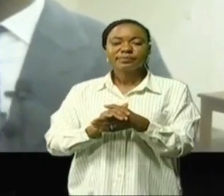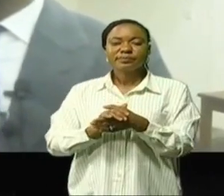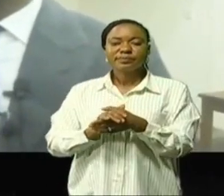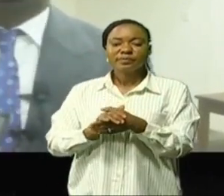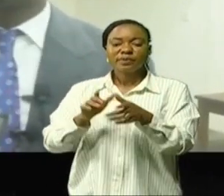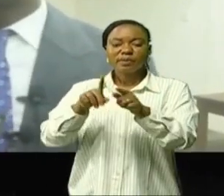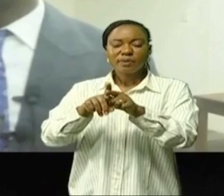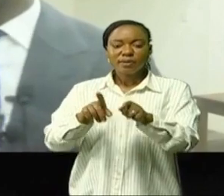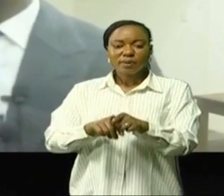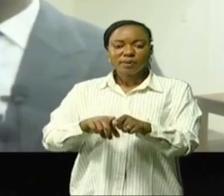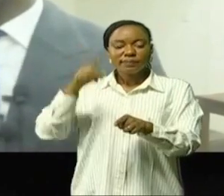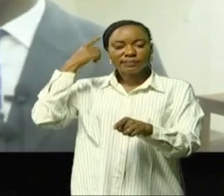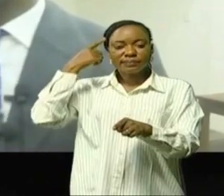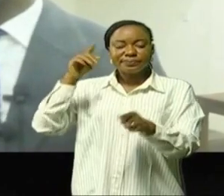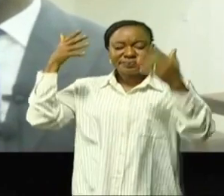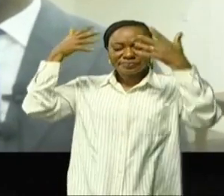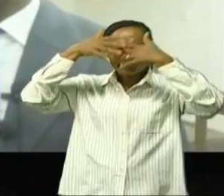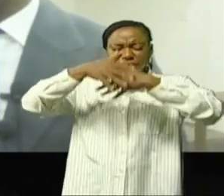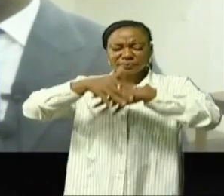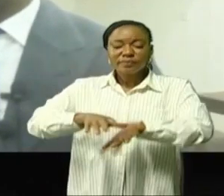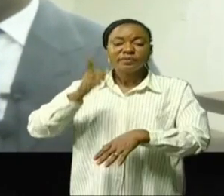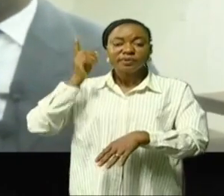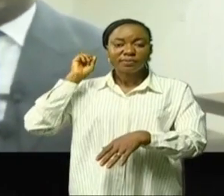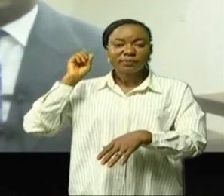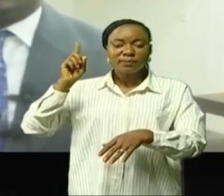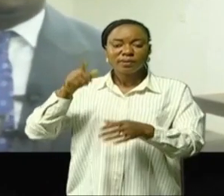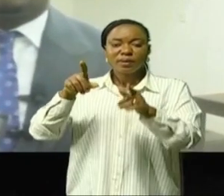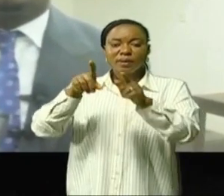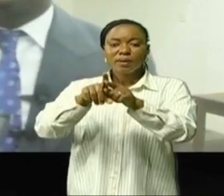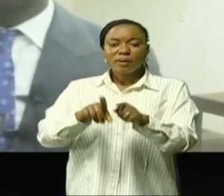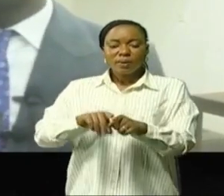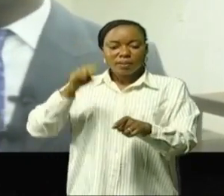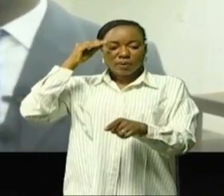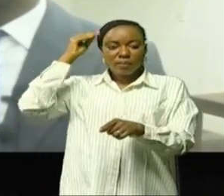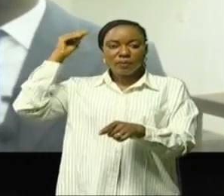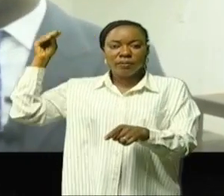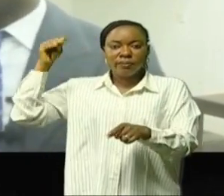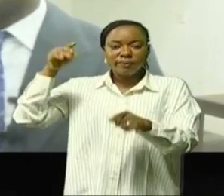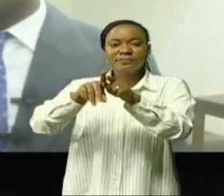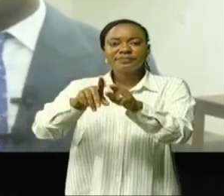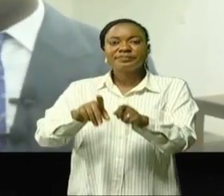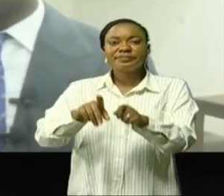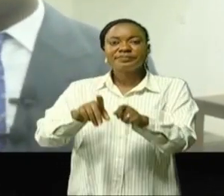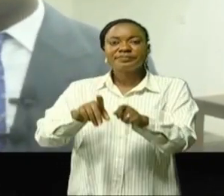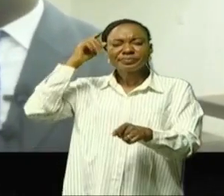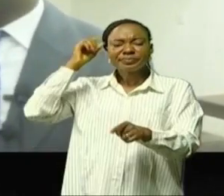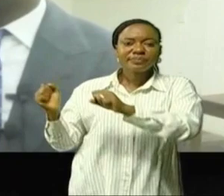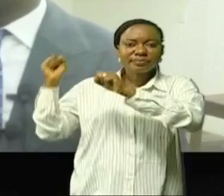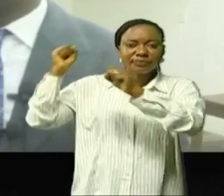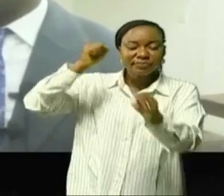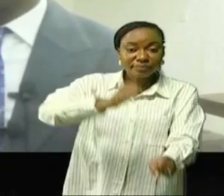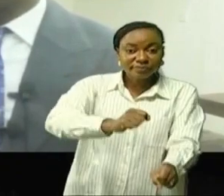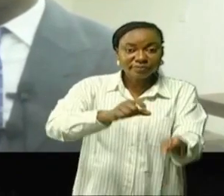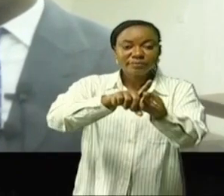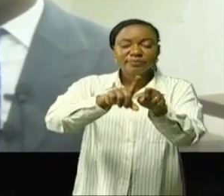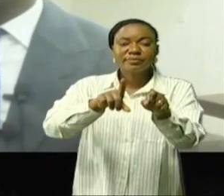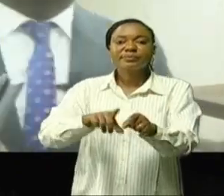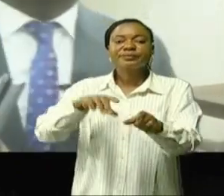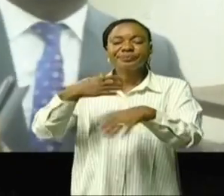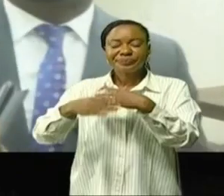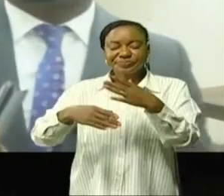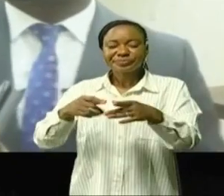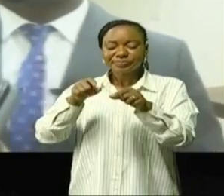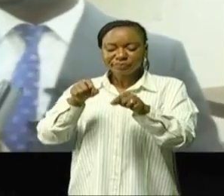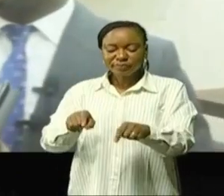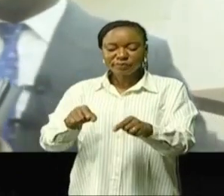bout du nez de cette sombre période que nous avons traversée en espérant qu'avec l'unité dans le judo nous allons faire avancer les choses